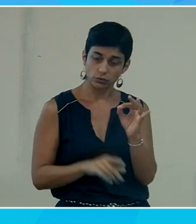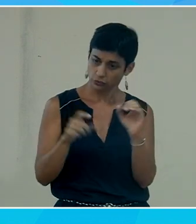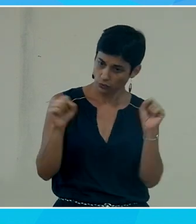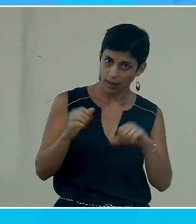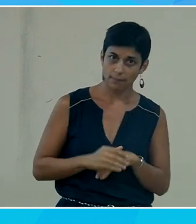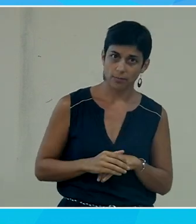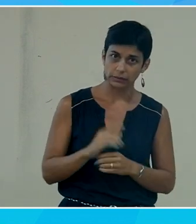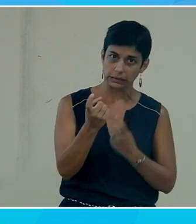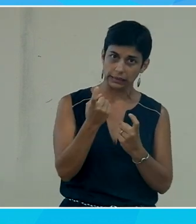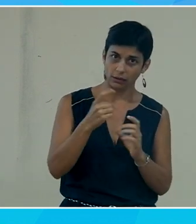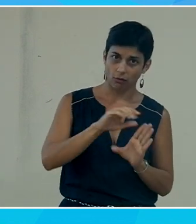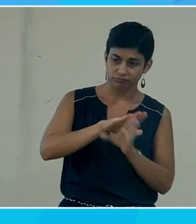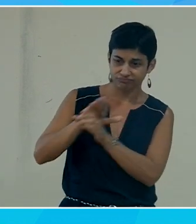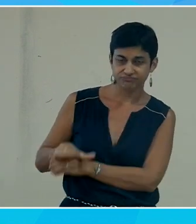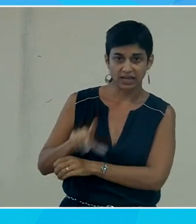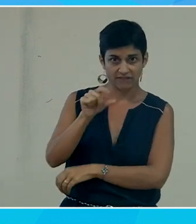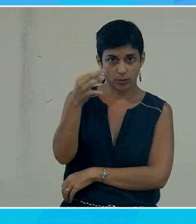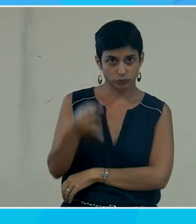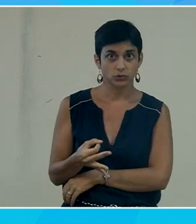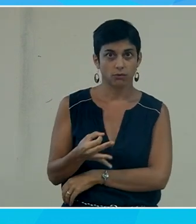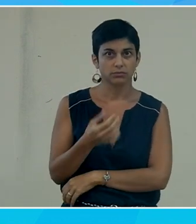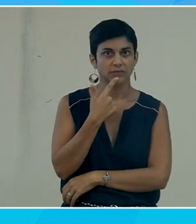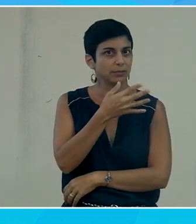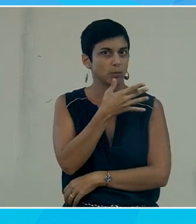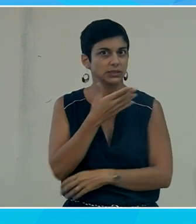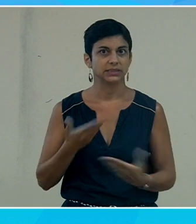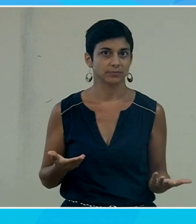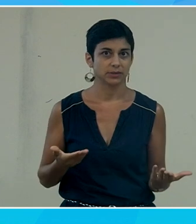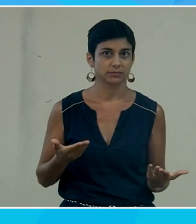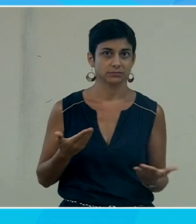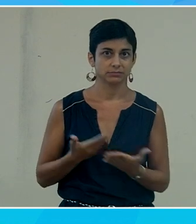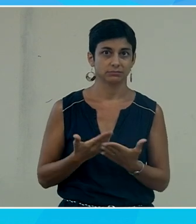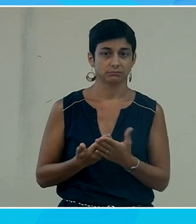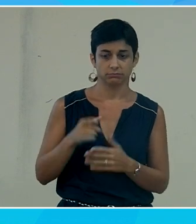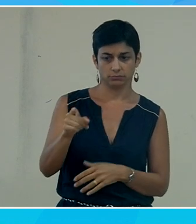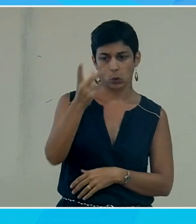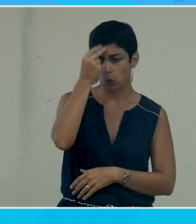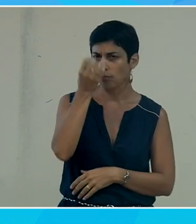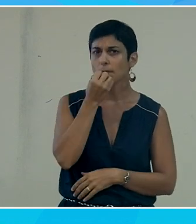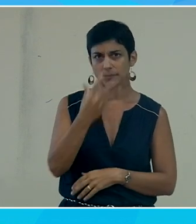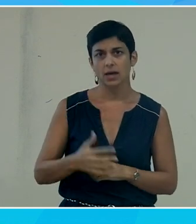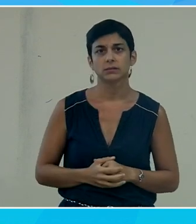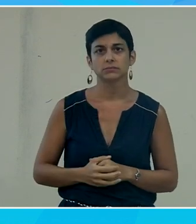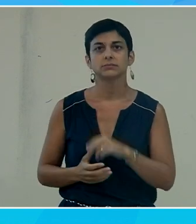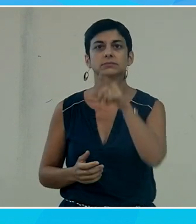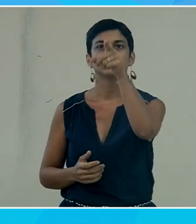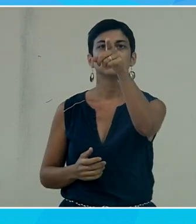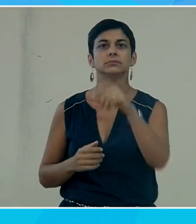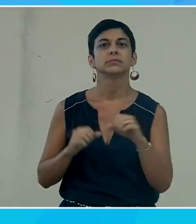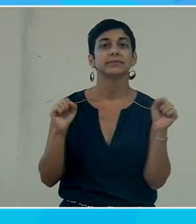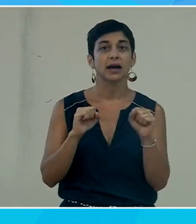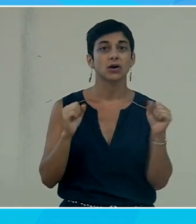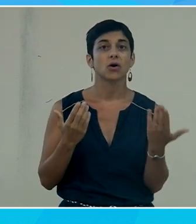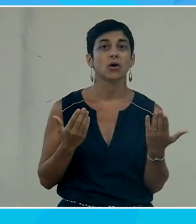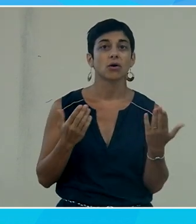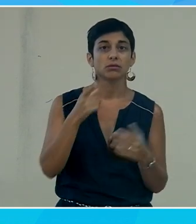je mets 20% de mes clients de côté d'accord et cet argument là ils le comprennent beaucoup d'accord et donc du coup